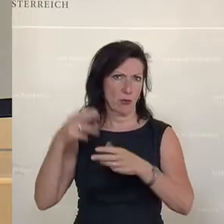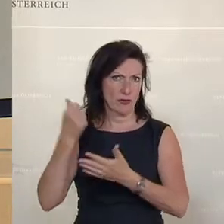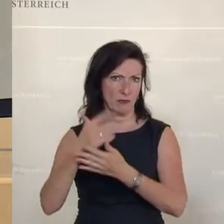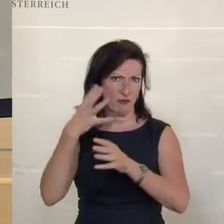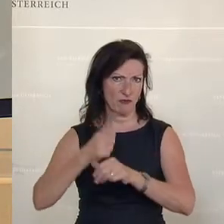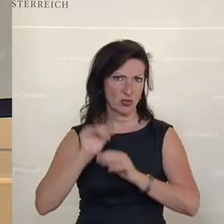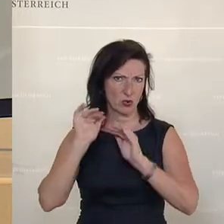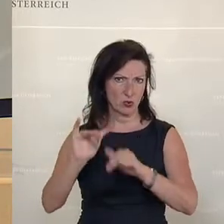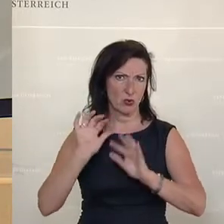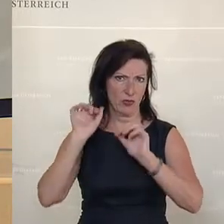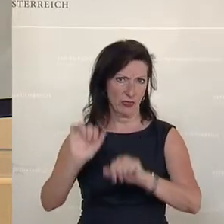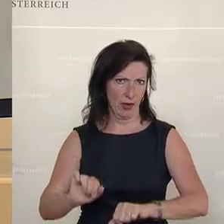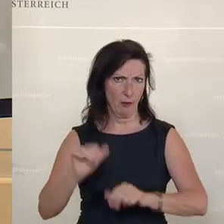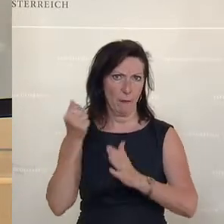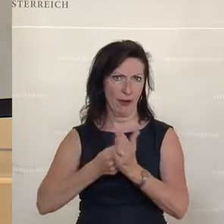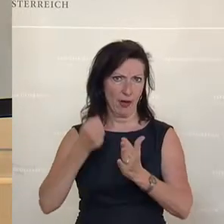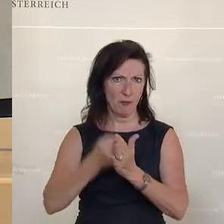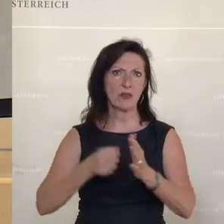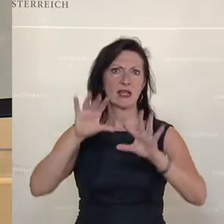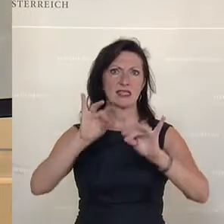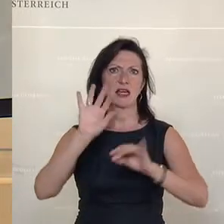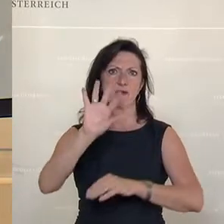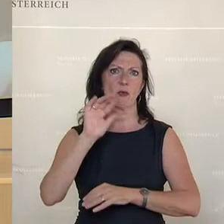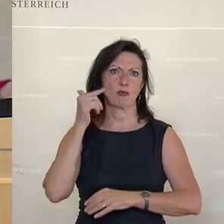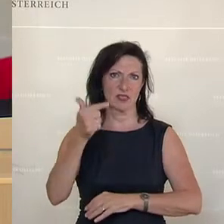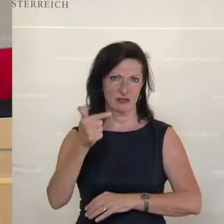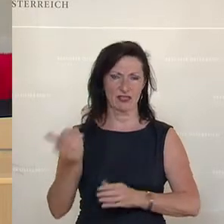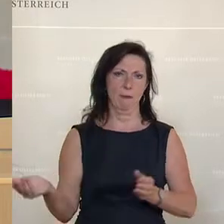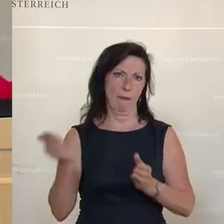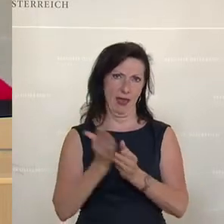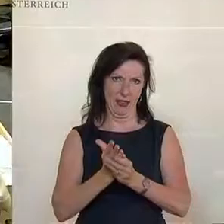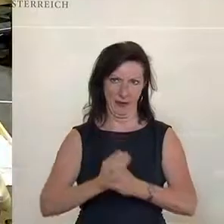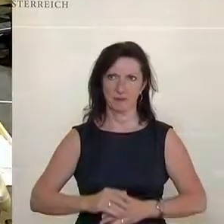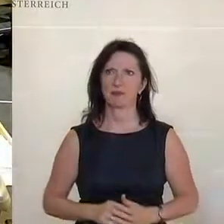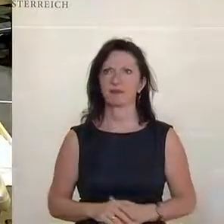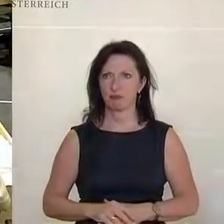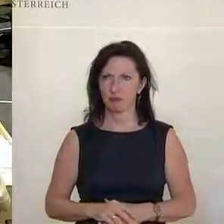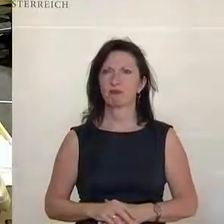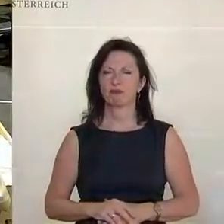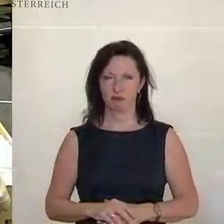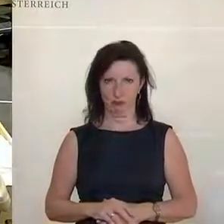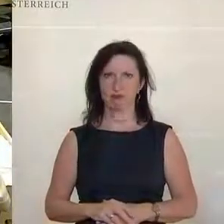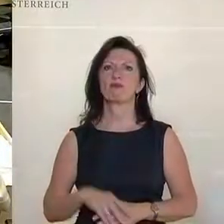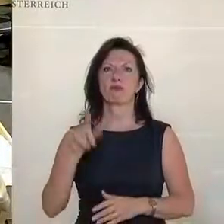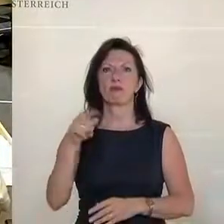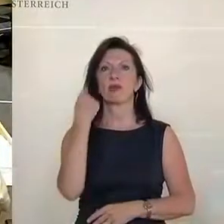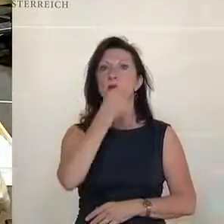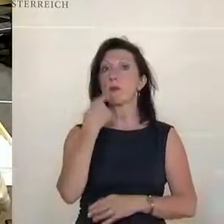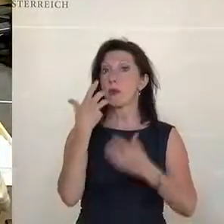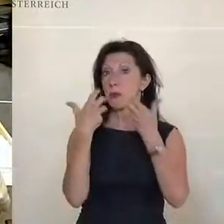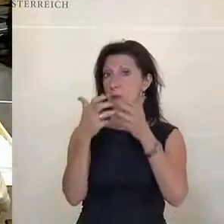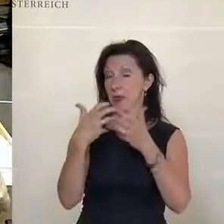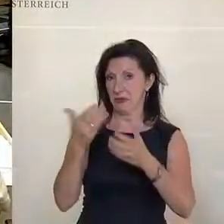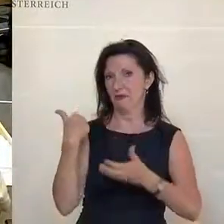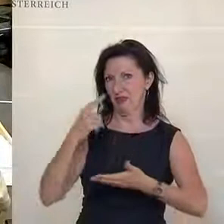und Terrorismusbekämpfung 1025 der Beilagen. Auf die mündliche Berichterstattung wurde